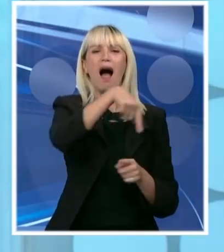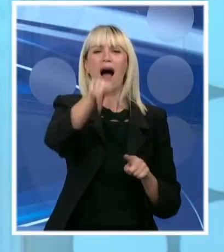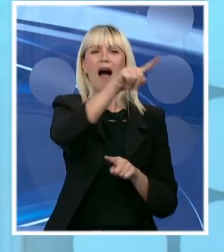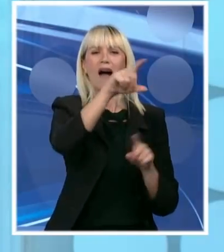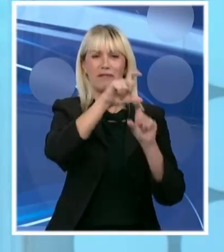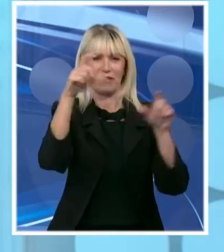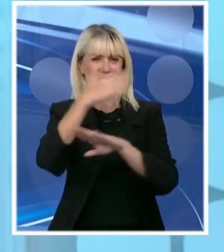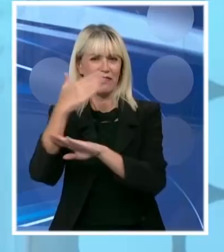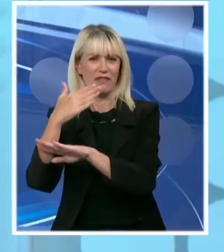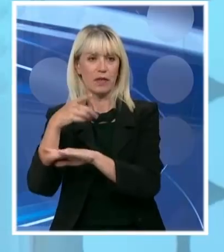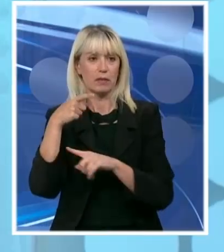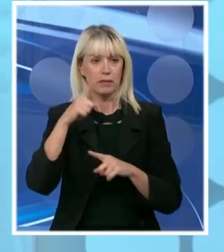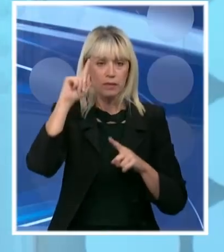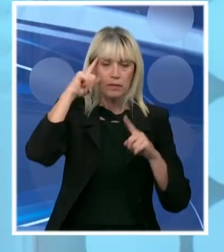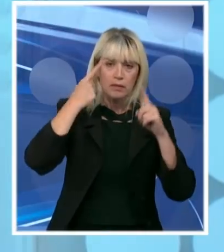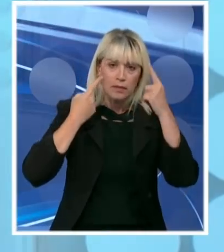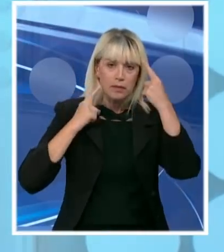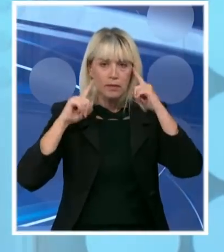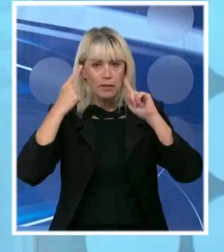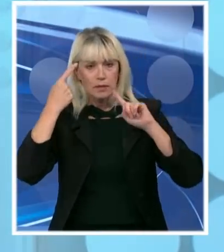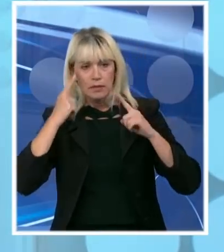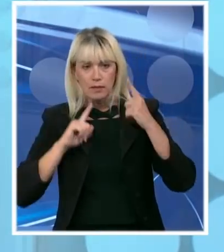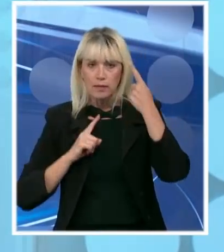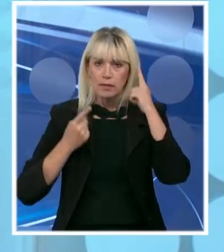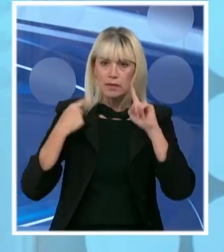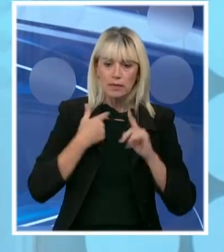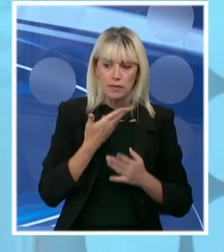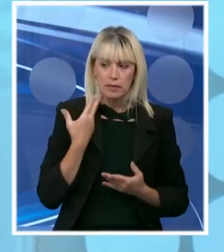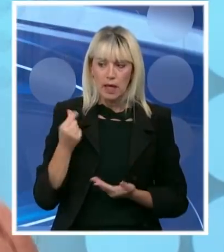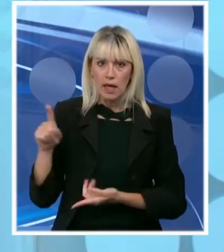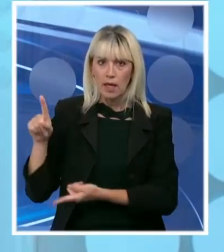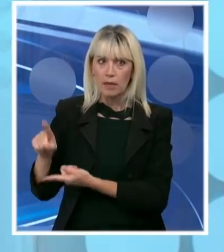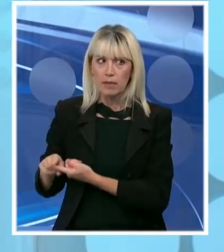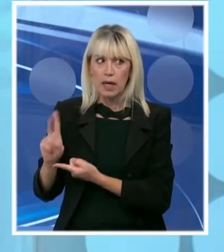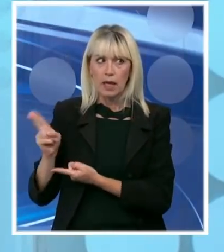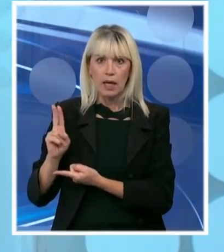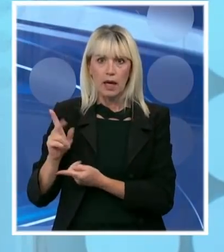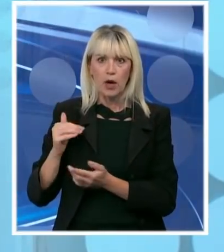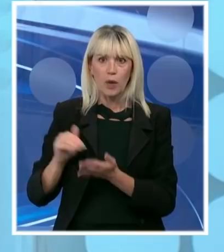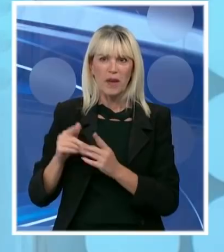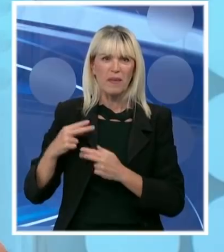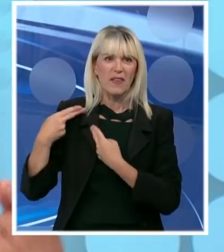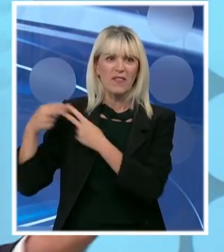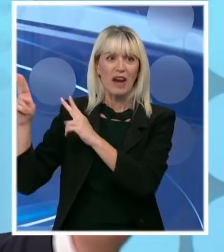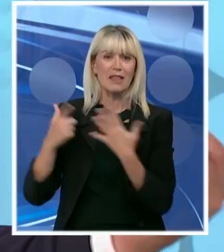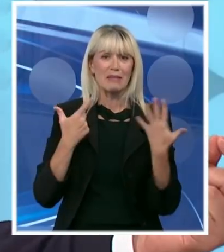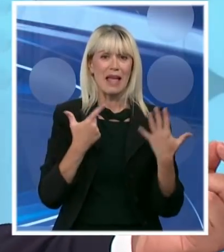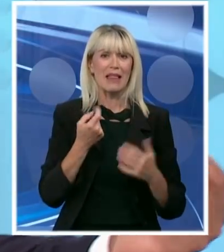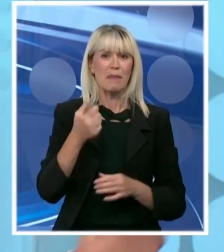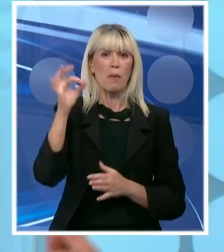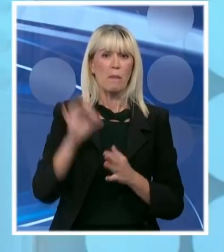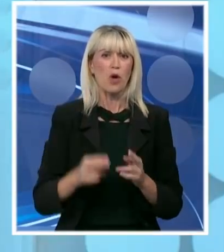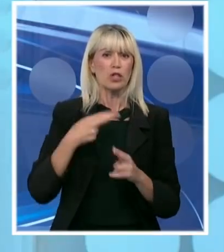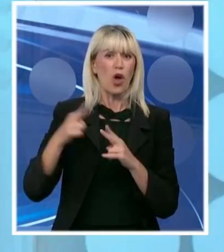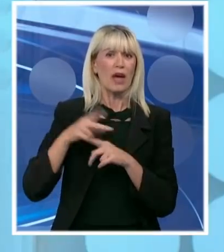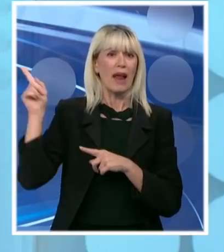vi bukvalno se preznujete i vi vidite da tu više novca nema jer morate da vraćate po 7,5% kamate kredite koje su nam